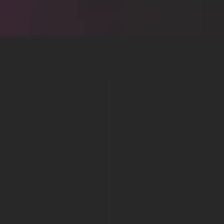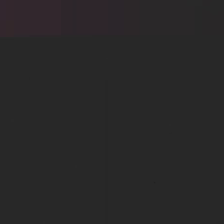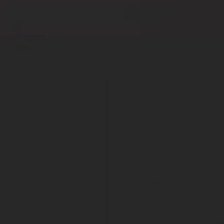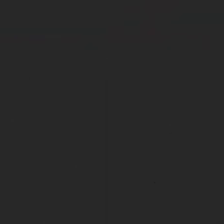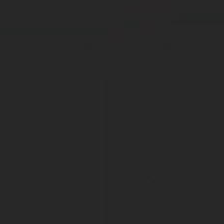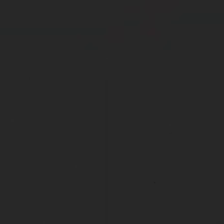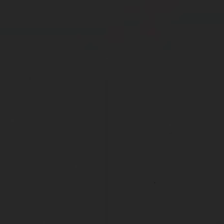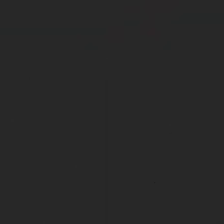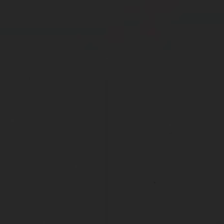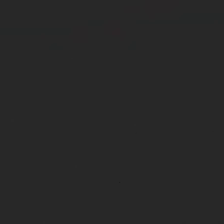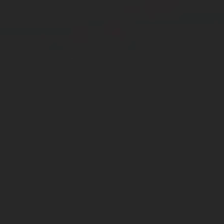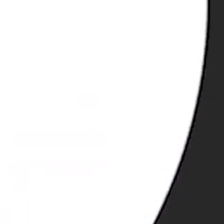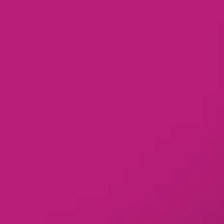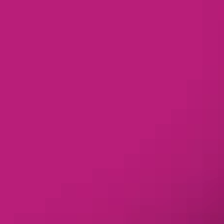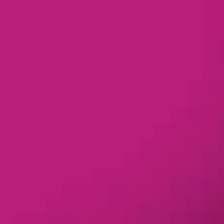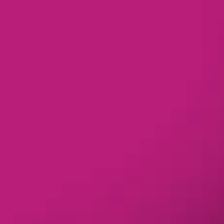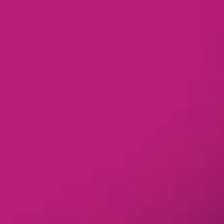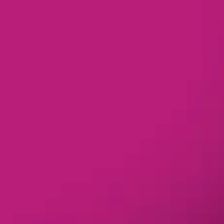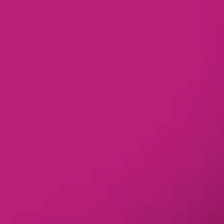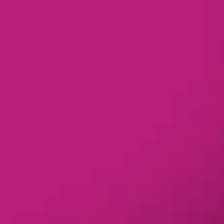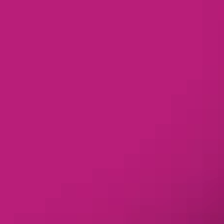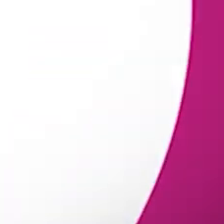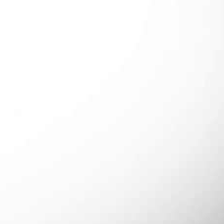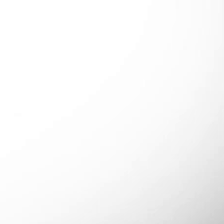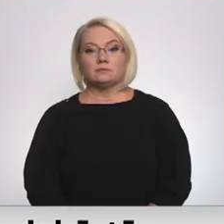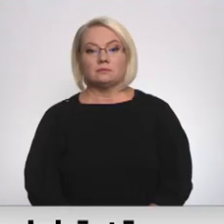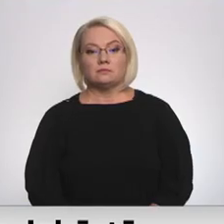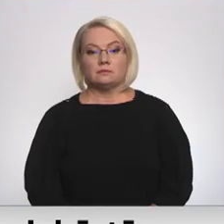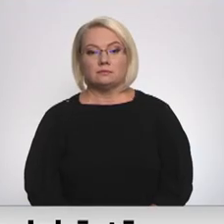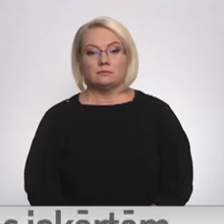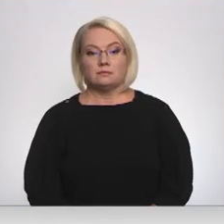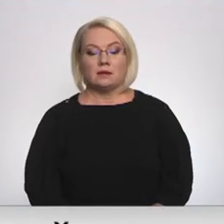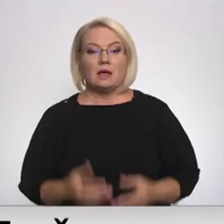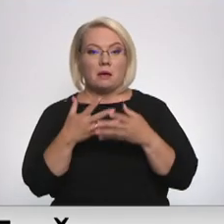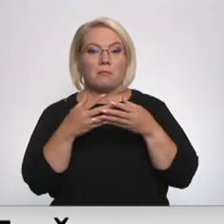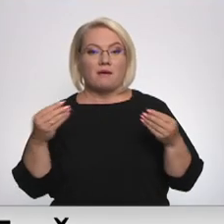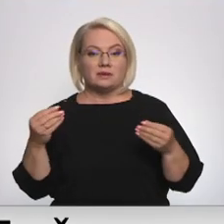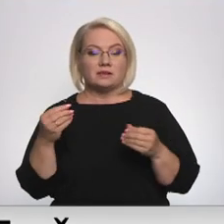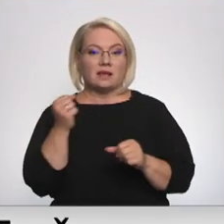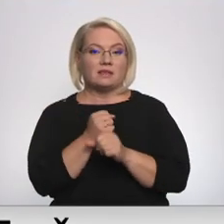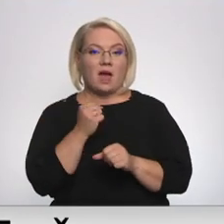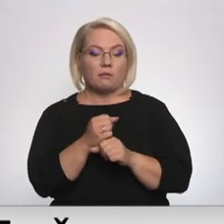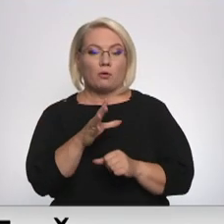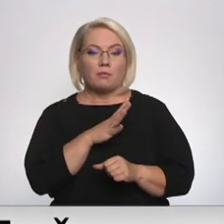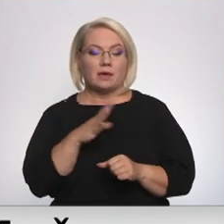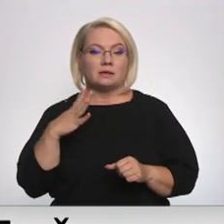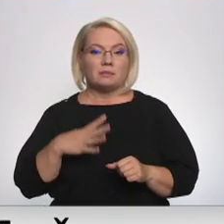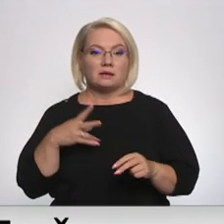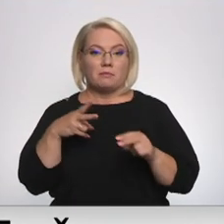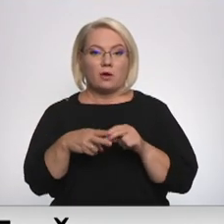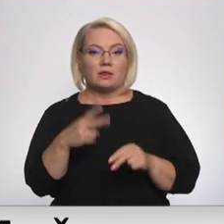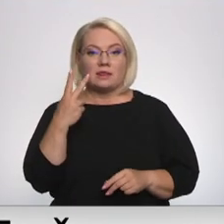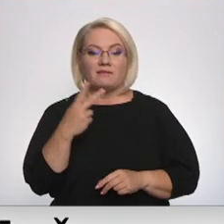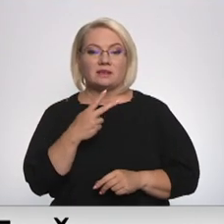Re, visi ēters ir te! Pavasarī darbu bija spiestas pārtraukt divas